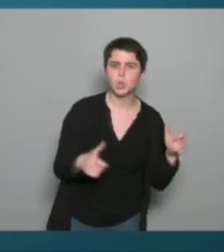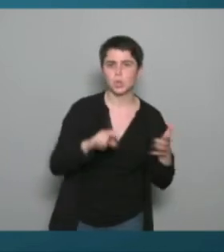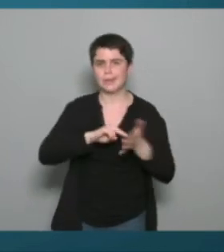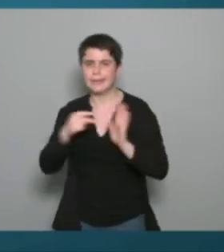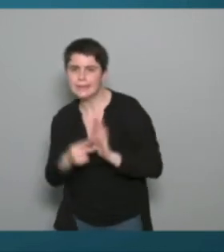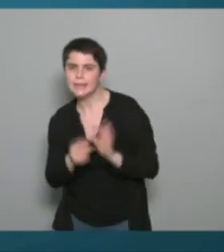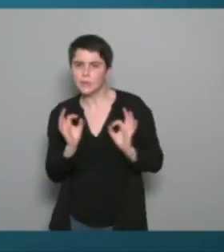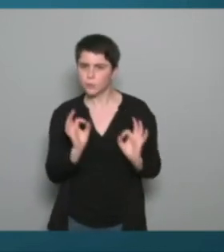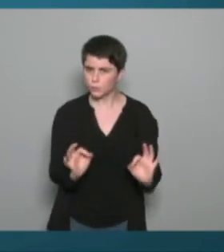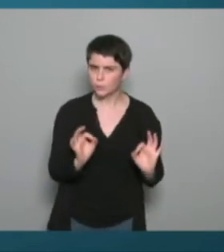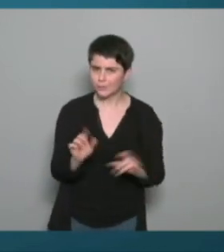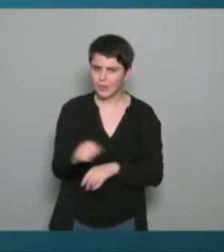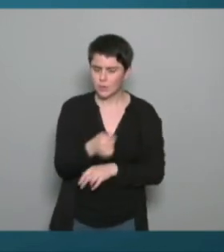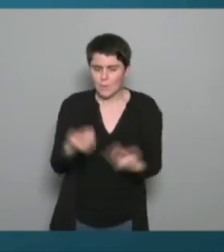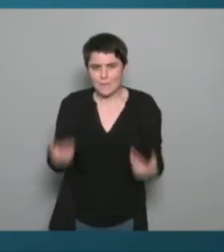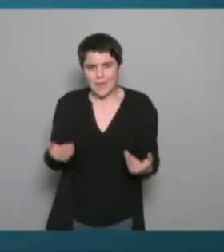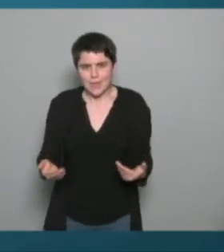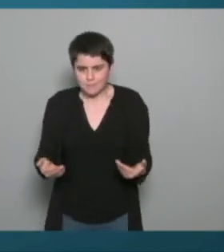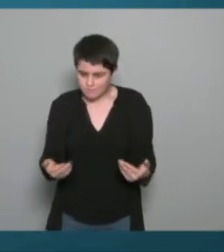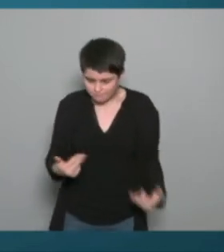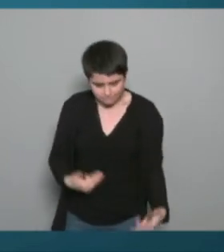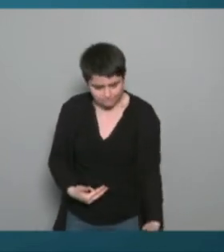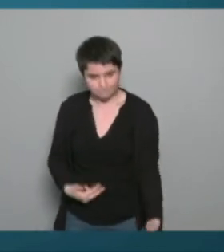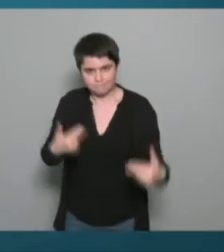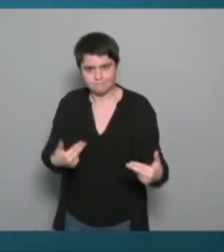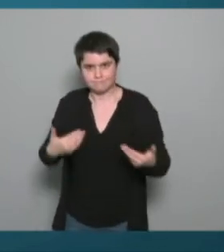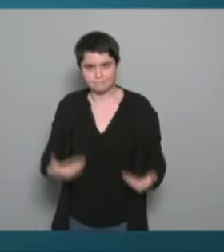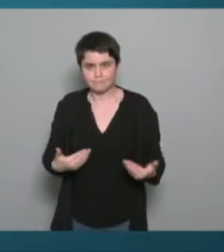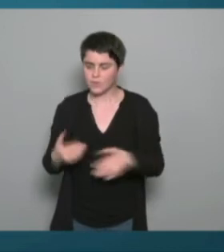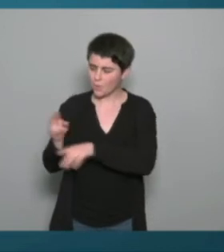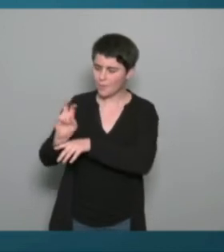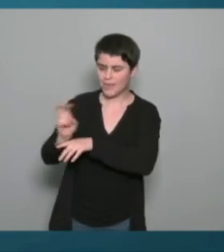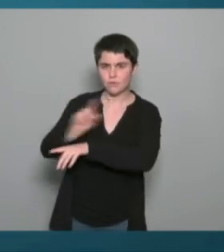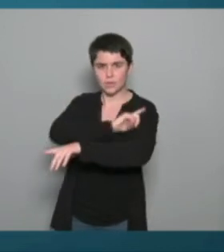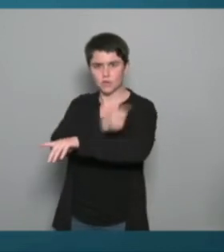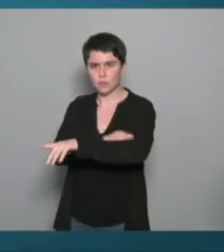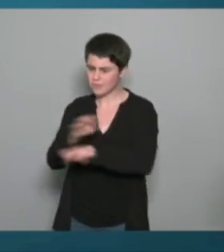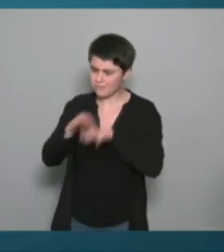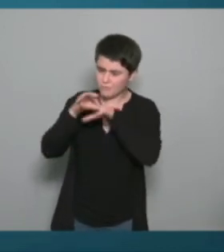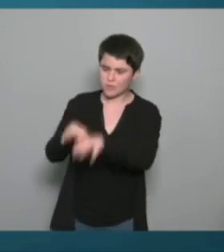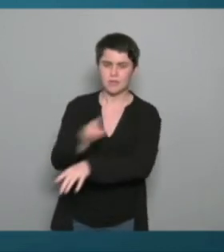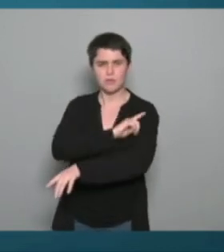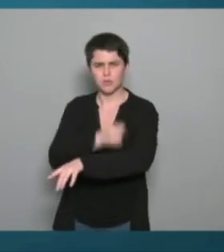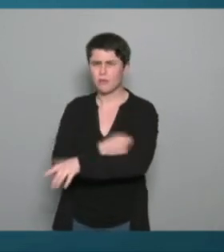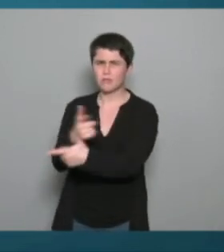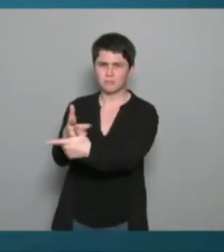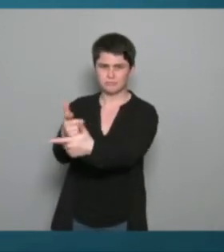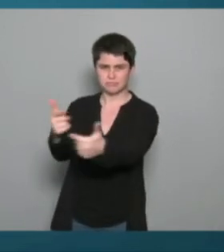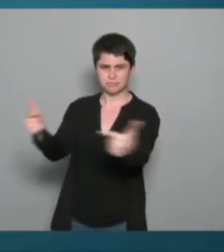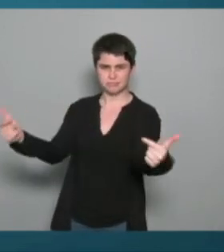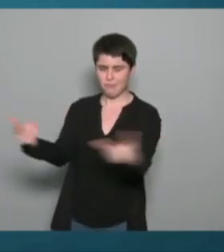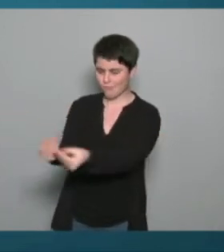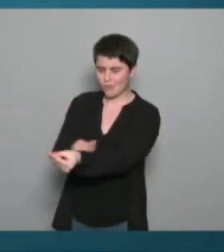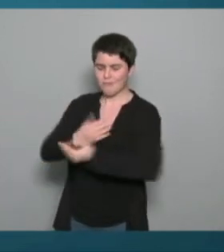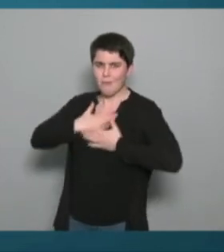dans cette période que nos éducateurs nos moniteurs de sport etc nous apportent du plaisir et qu'ils aient cette